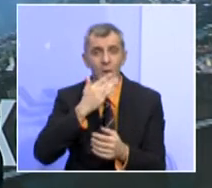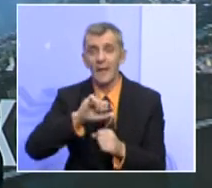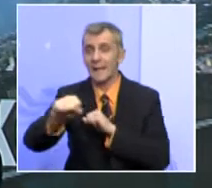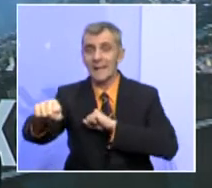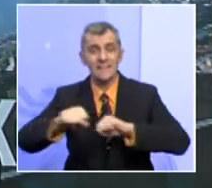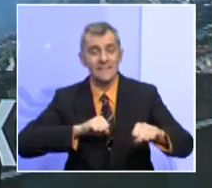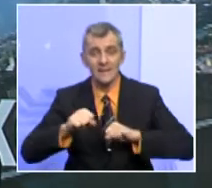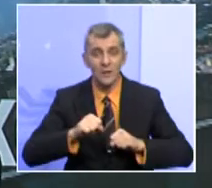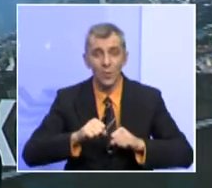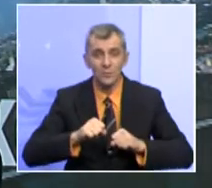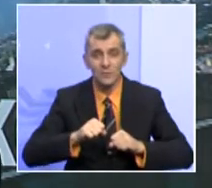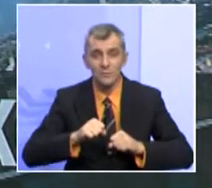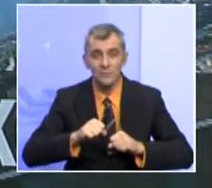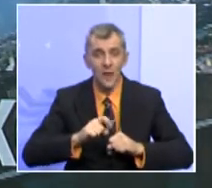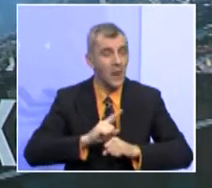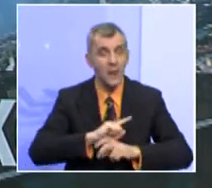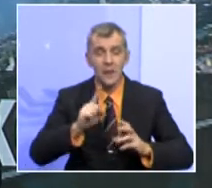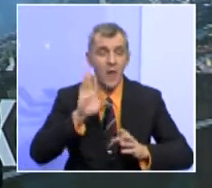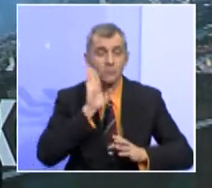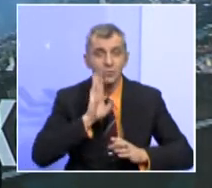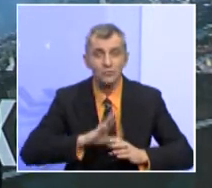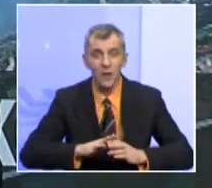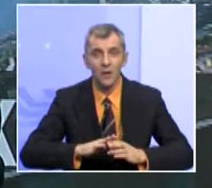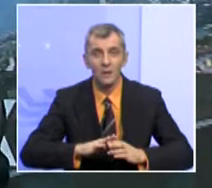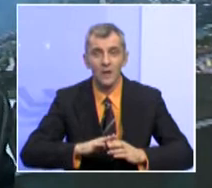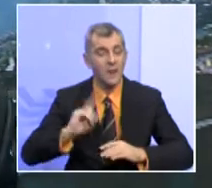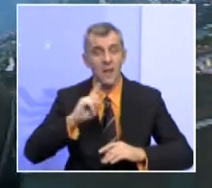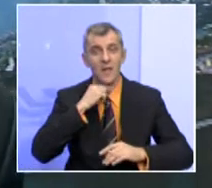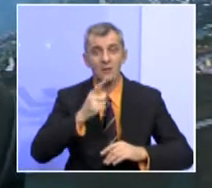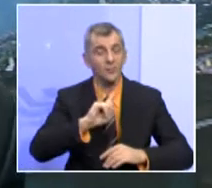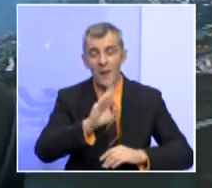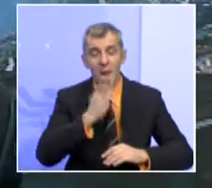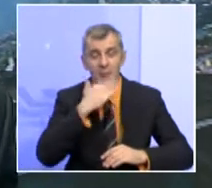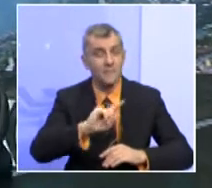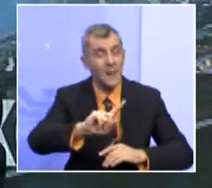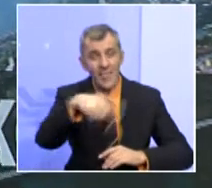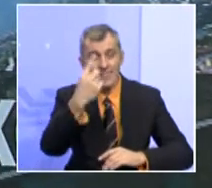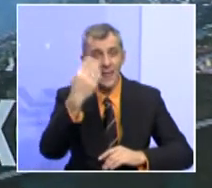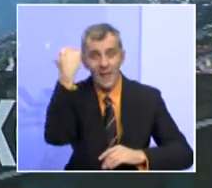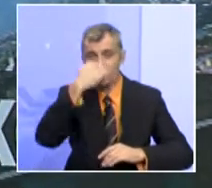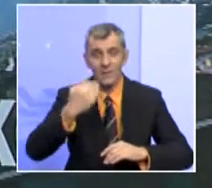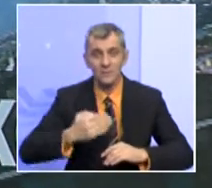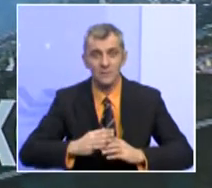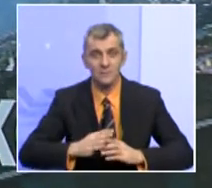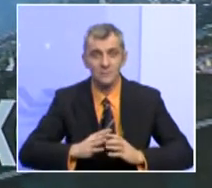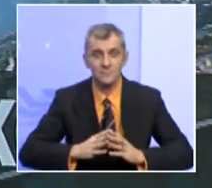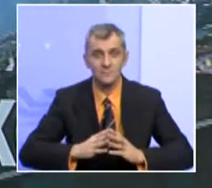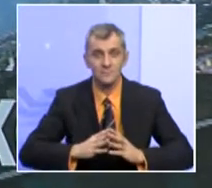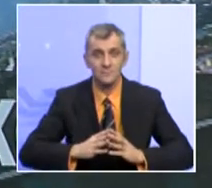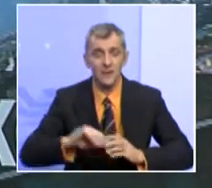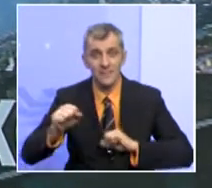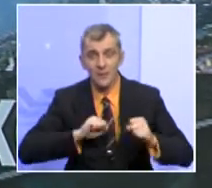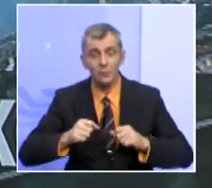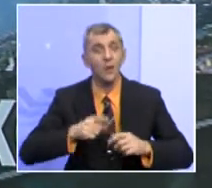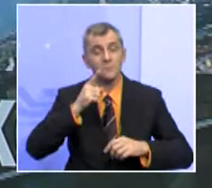nebošnjaka. Evo, čak ovdje ne kažem nema nijednog hrvata ravnatelja, nema nijednog nebošnjaka, pa